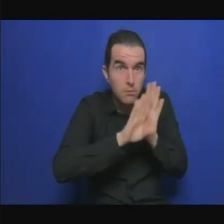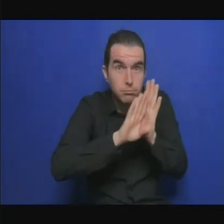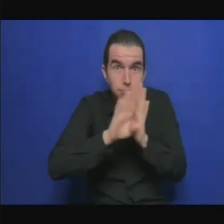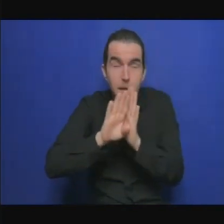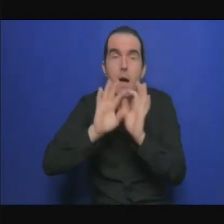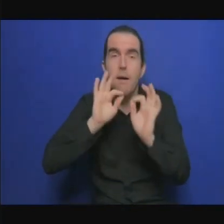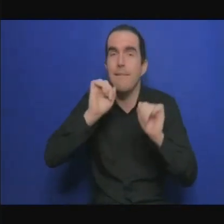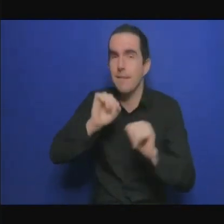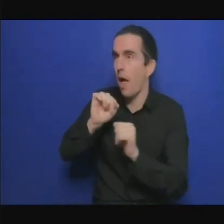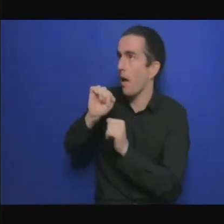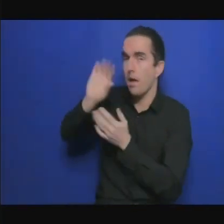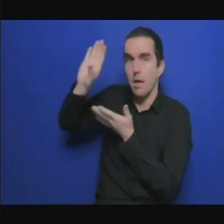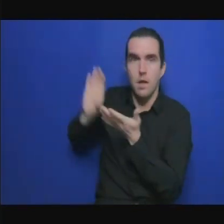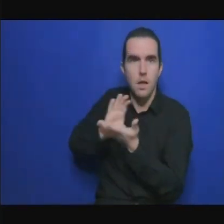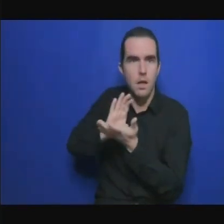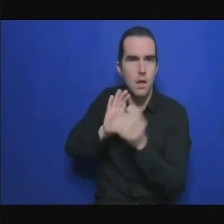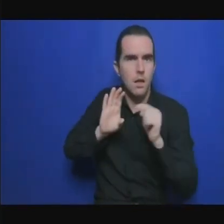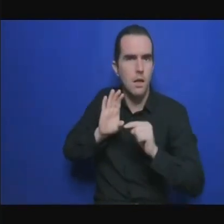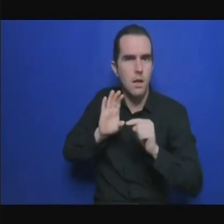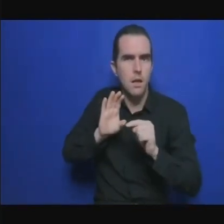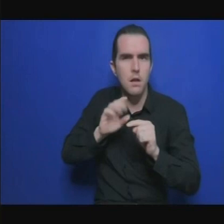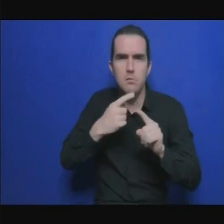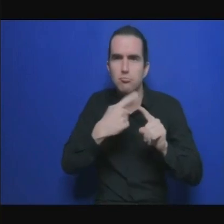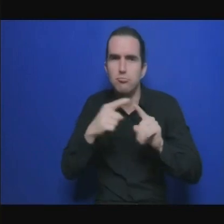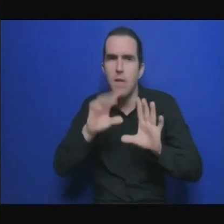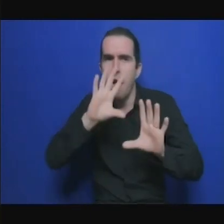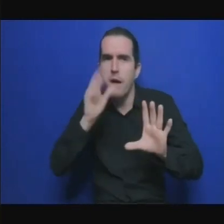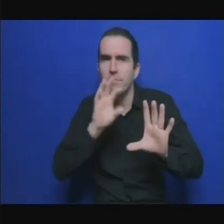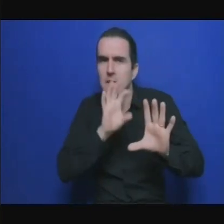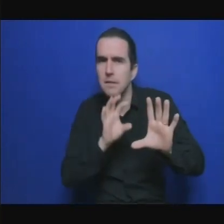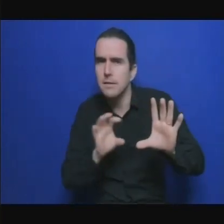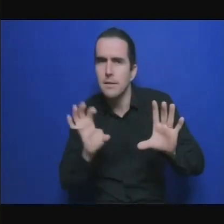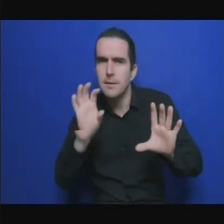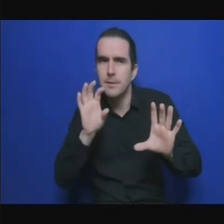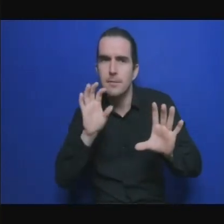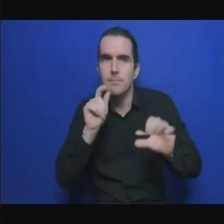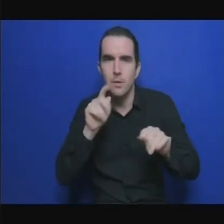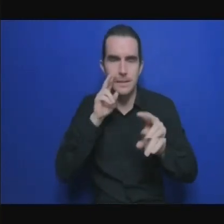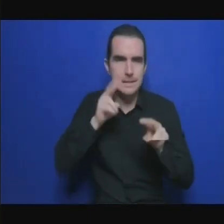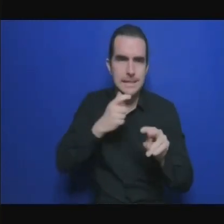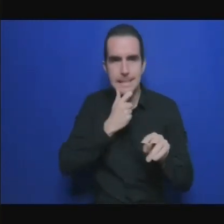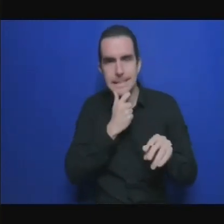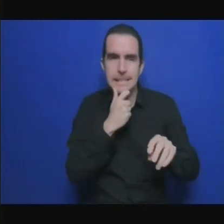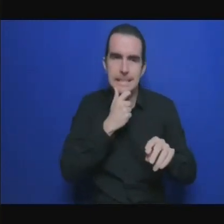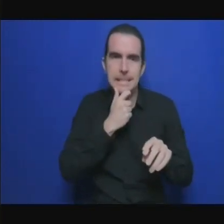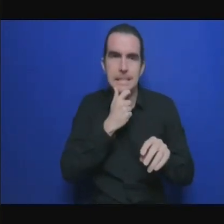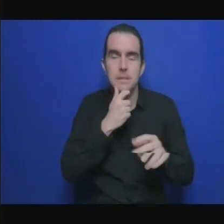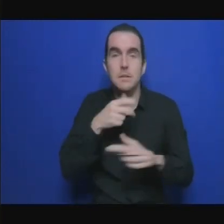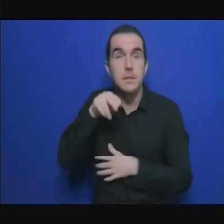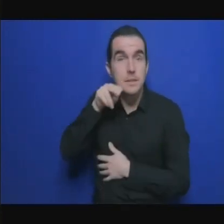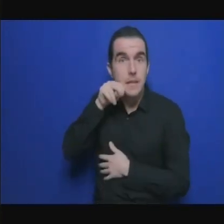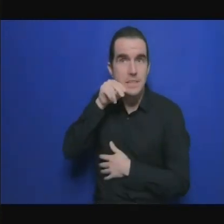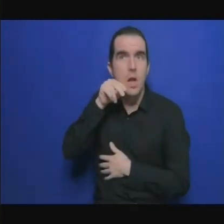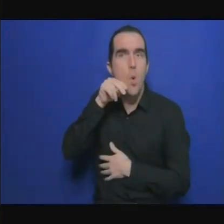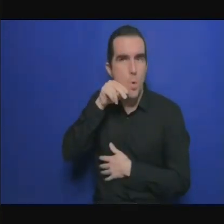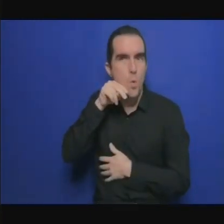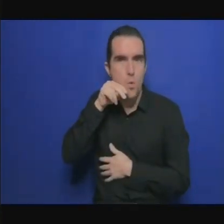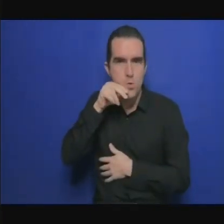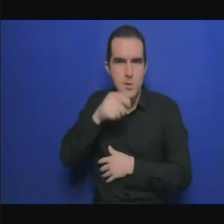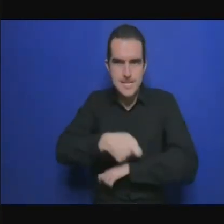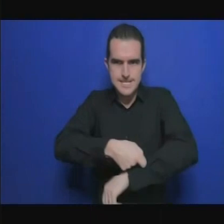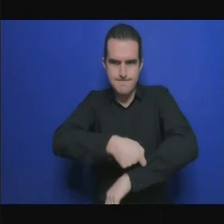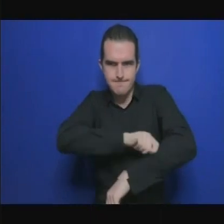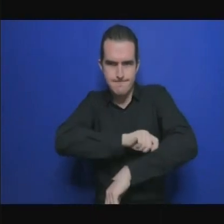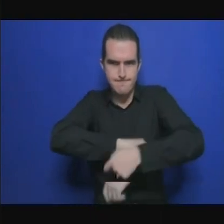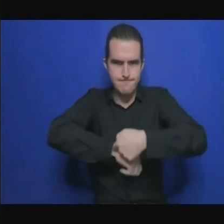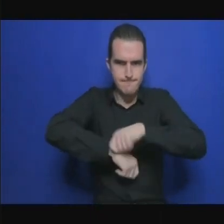des mesures ont été prises et on a pu obtenir de nombreuses ressources financières de la banque mondiale par exemple la